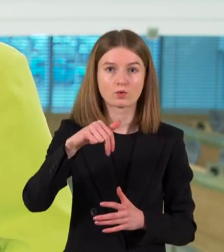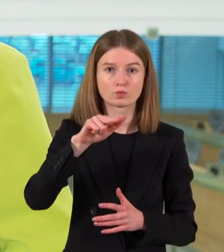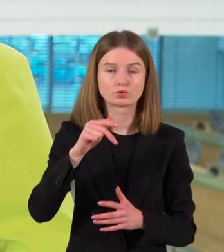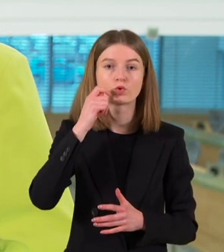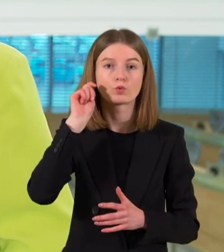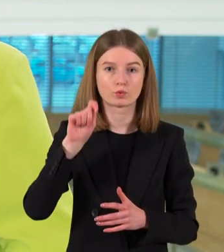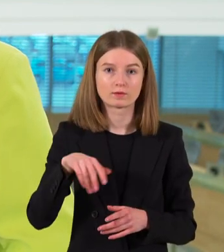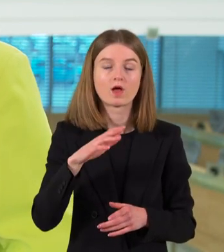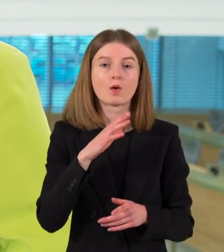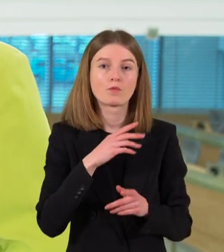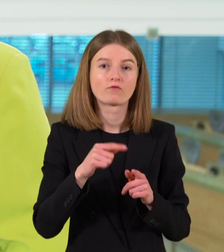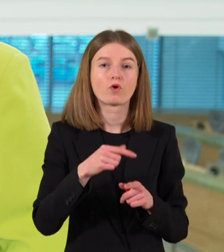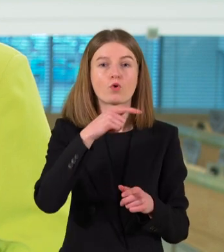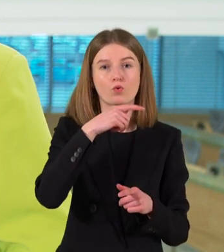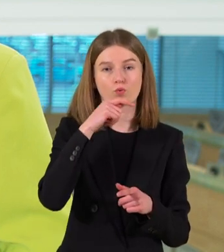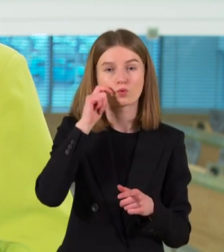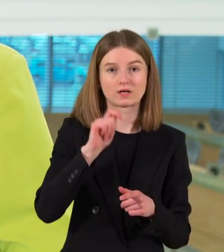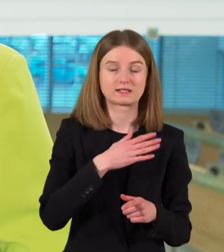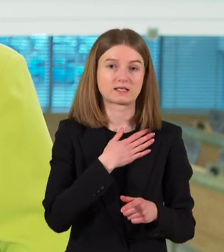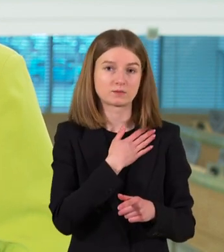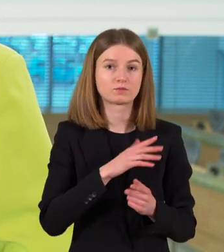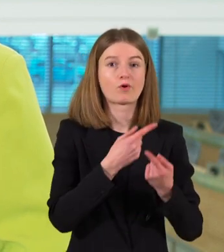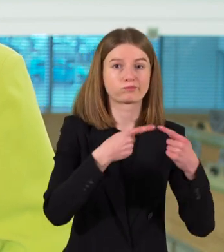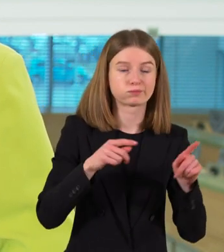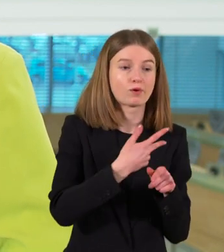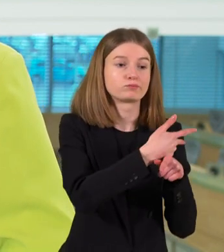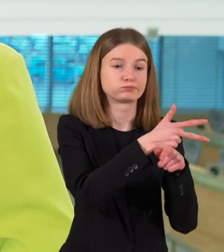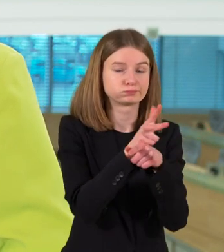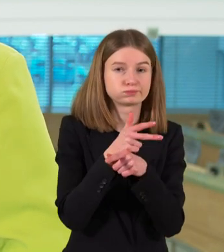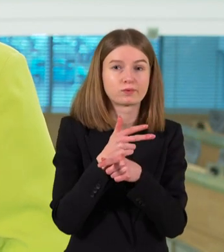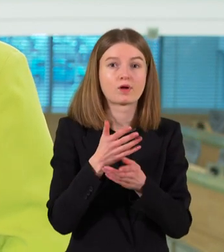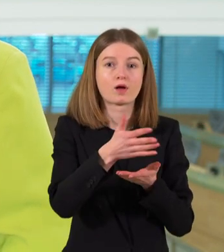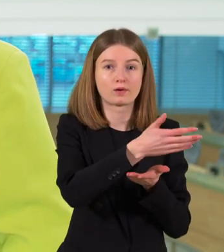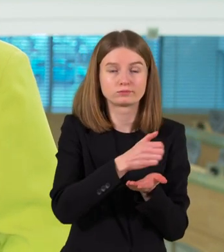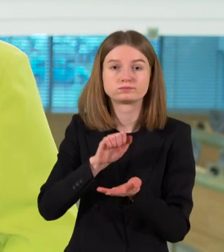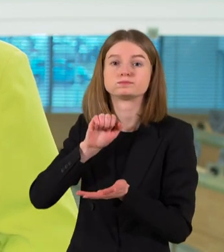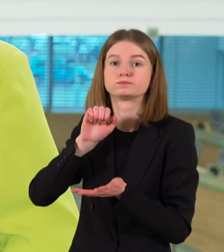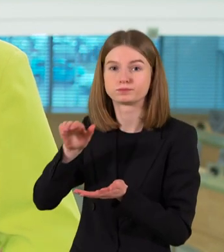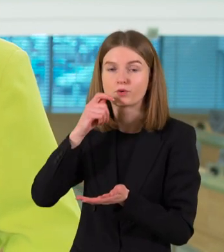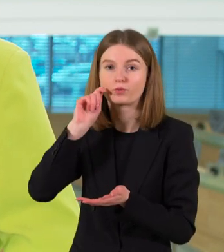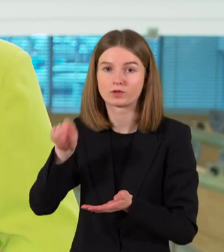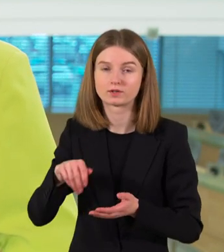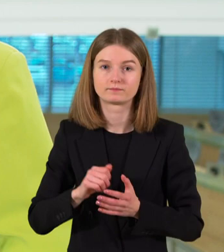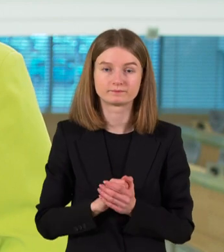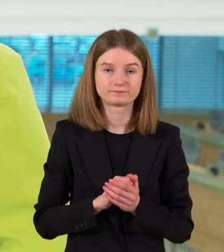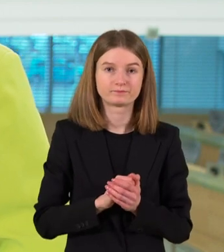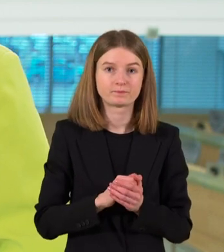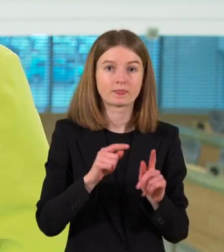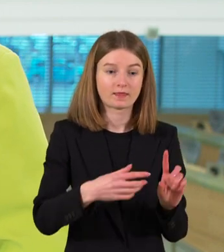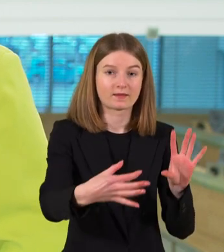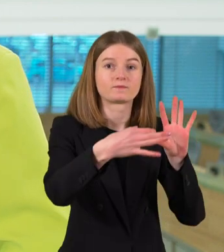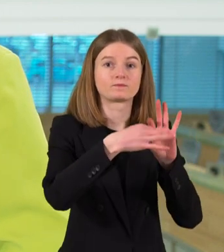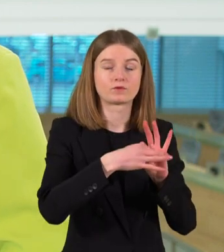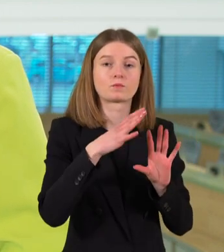siekė nusiųsti palaikymo bangą didviriškoje kovoje su agresoriumi, kovojančiai Ukrainos stautai. Prisijungti prie šios